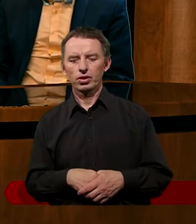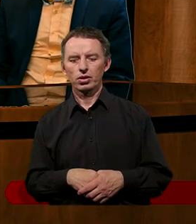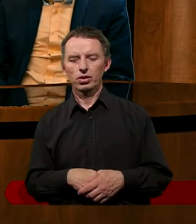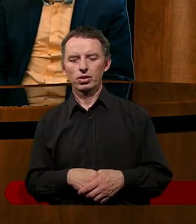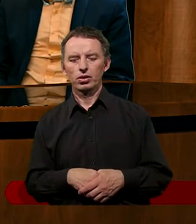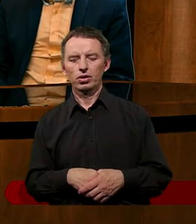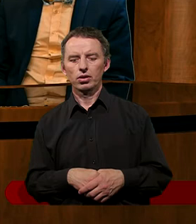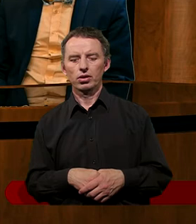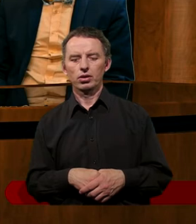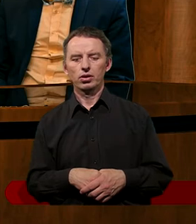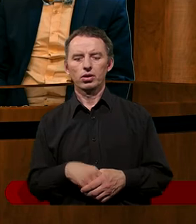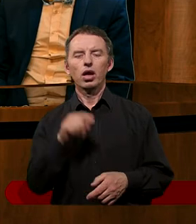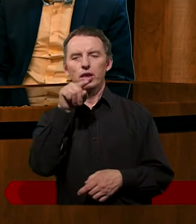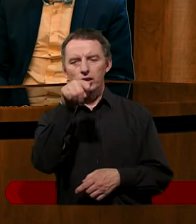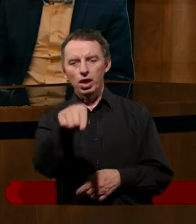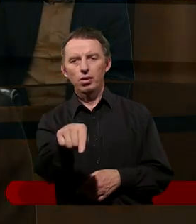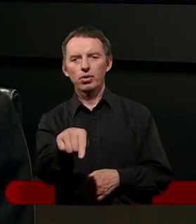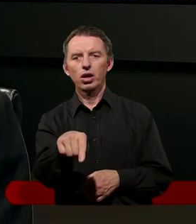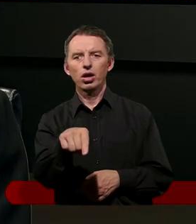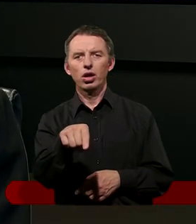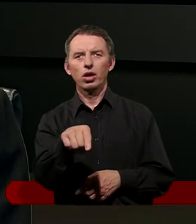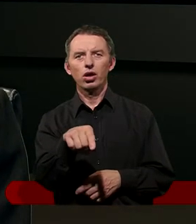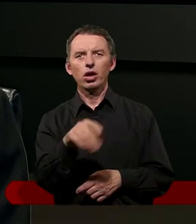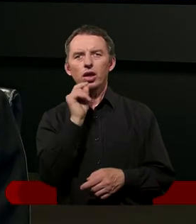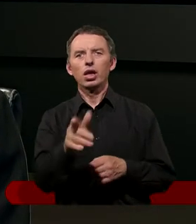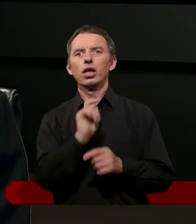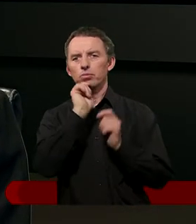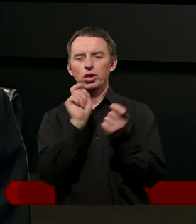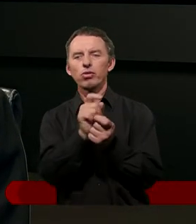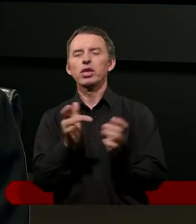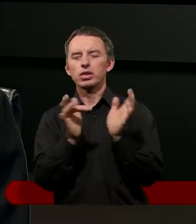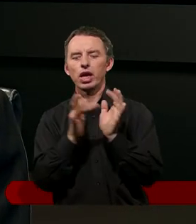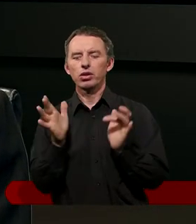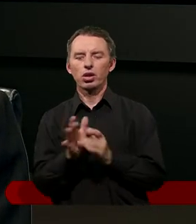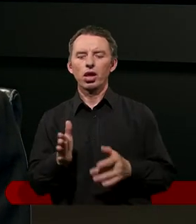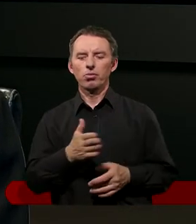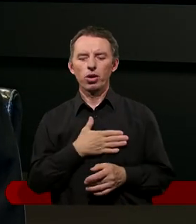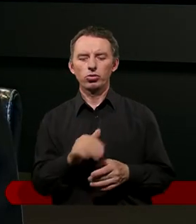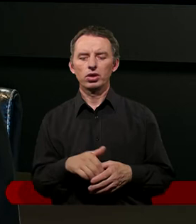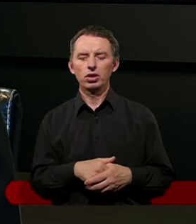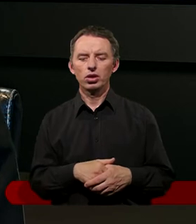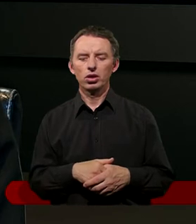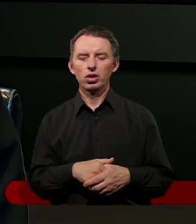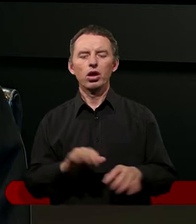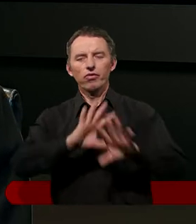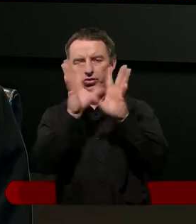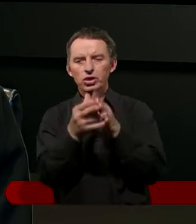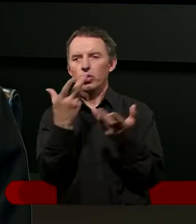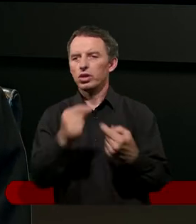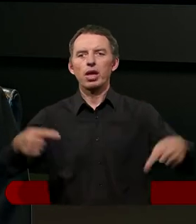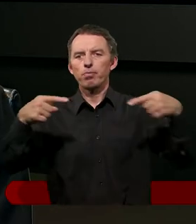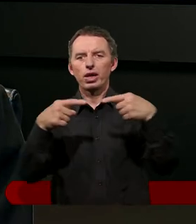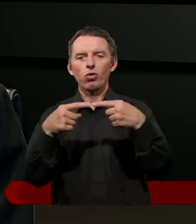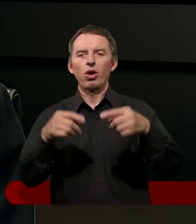Tak, ale tym oponentom Jezusa Chrystusa, no wszystko nie pasowało.